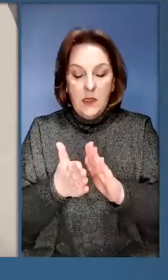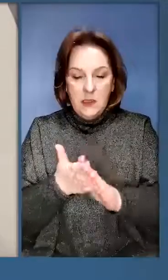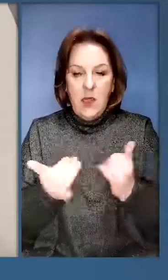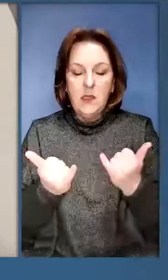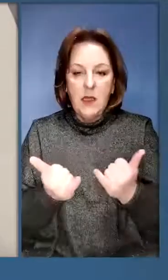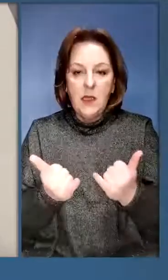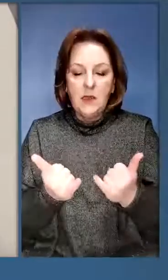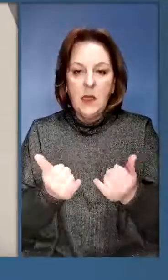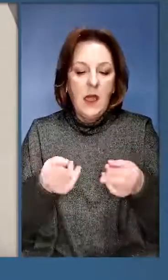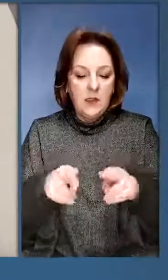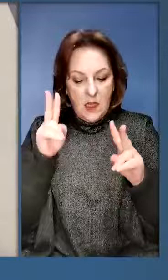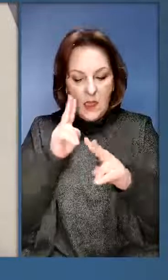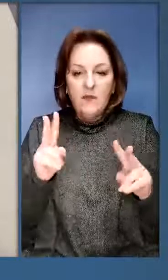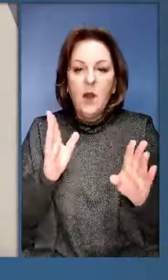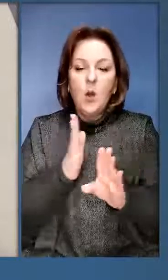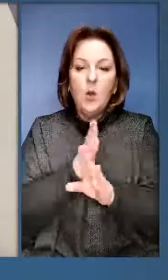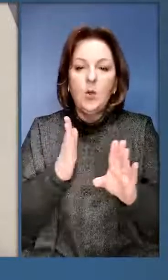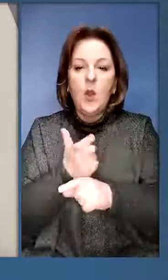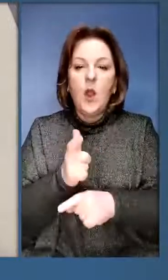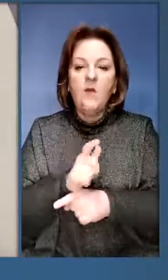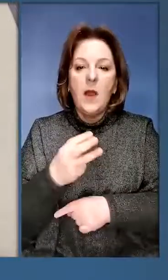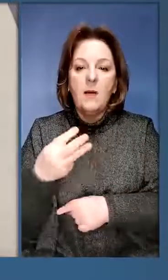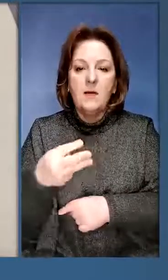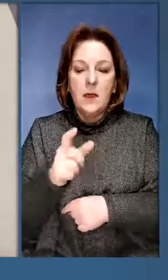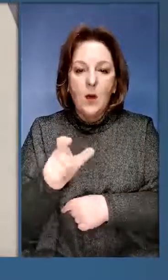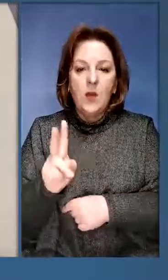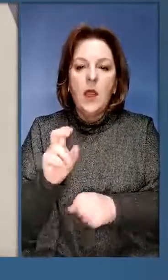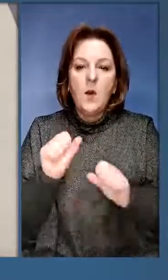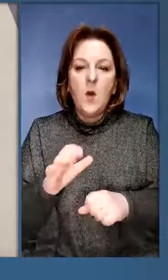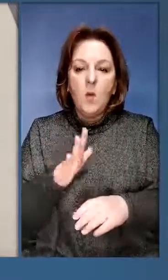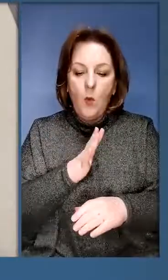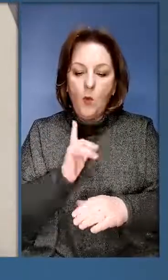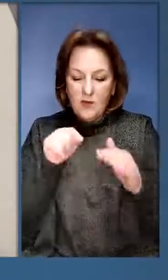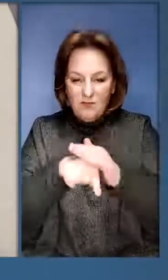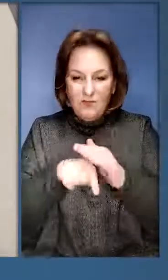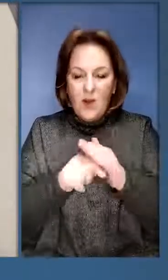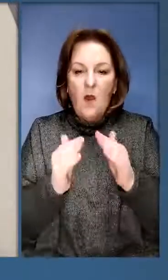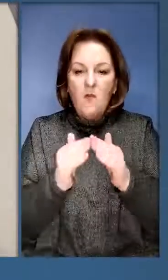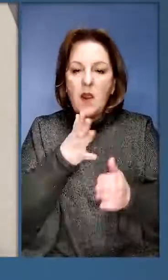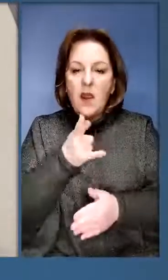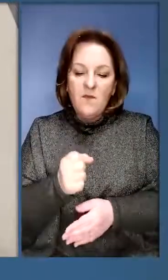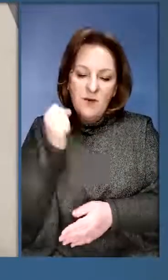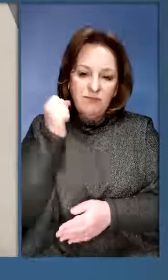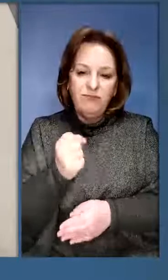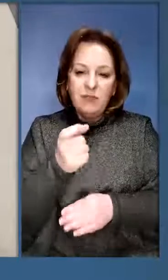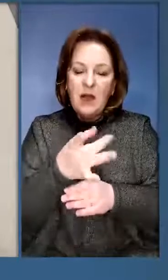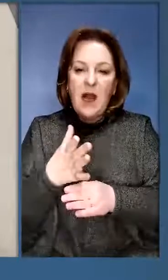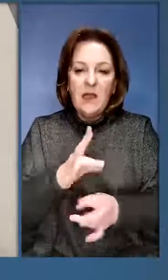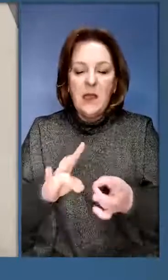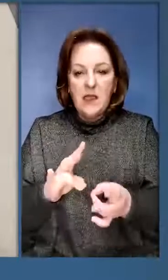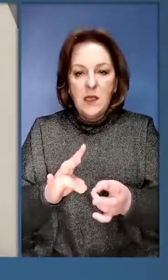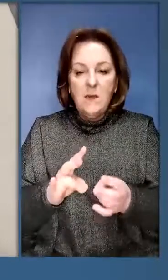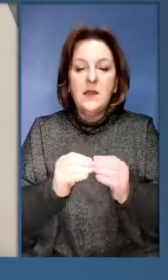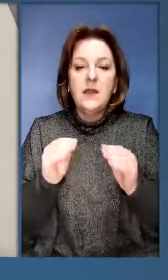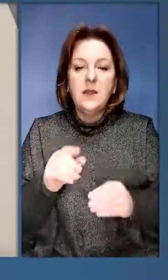Станом на цей час залишається невідомою доля. Більше 30 людей, які могли б бути в будинку на час случайної ракети